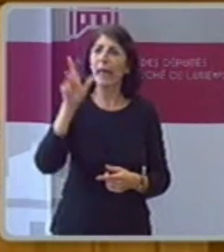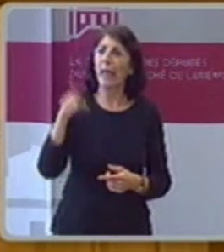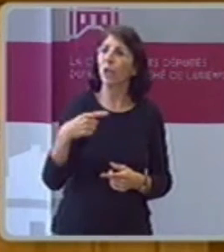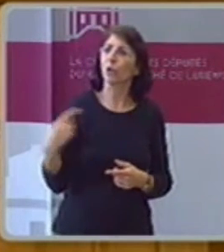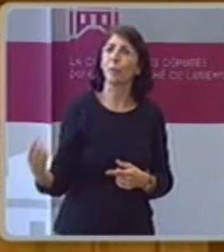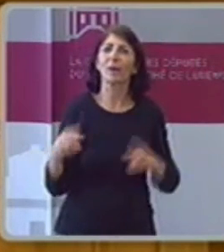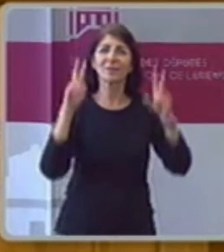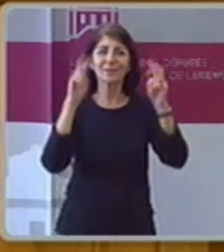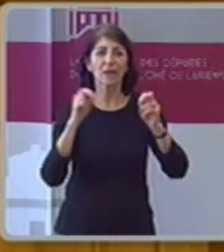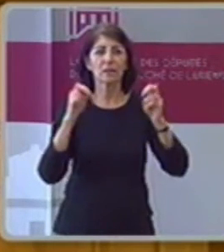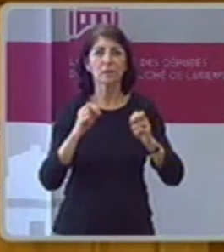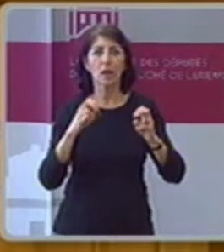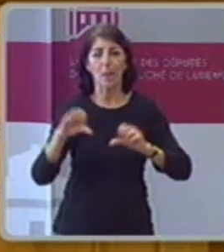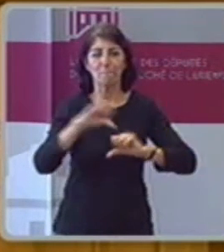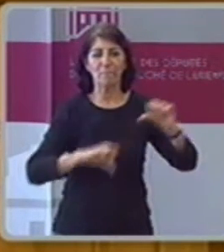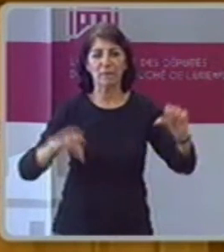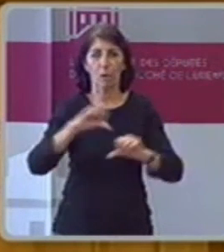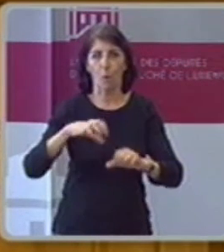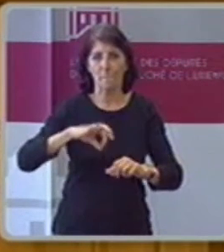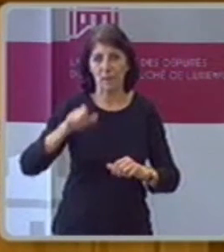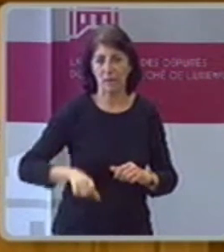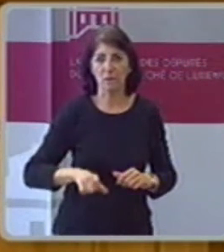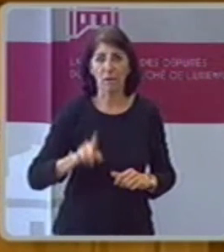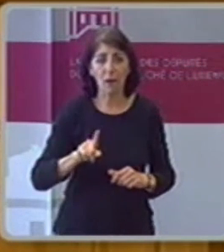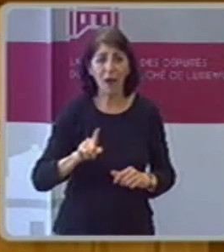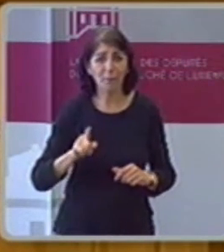richtigen Betonsminister die den